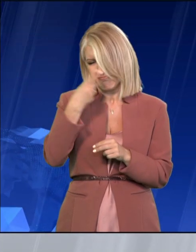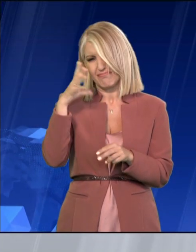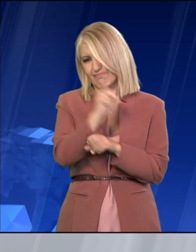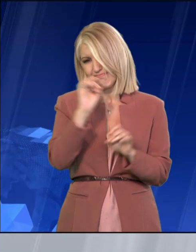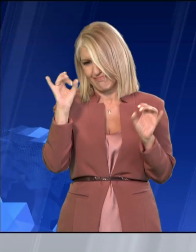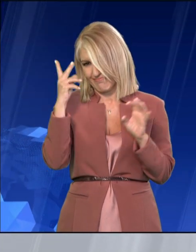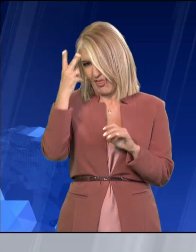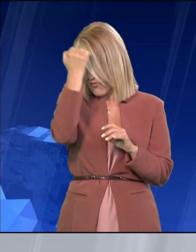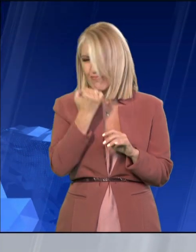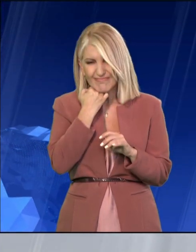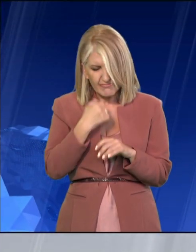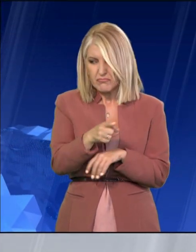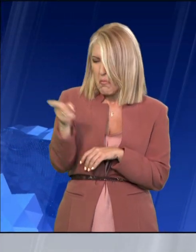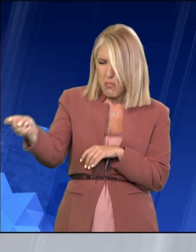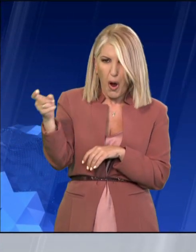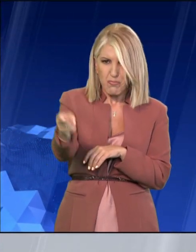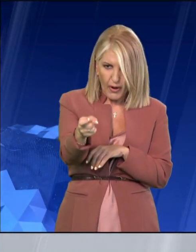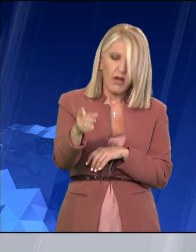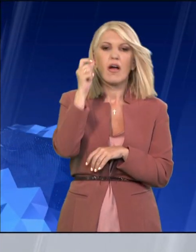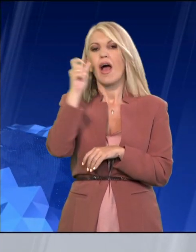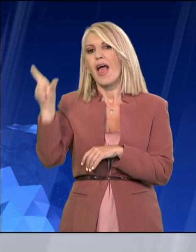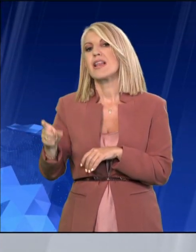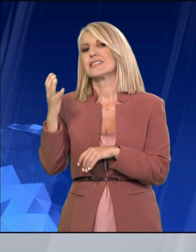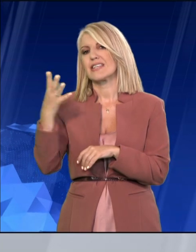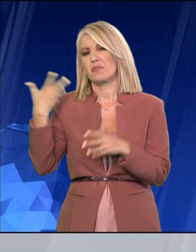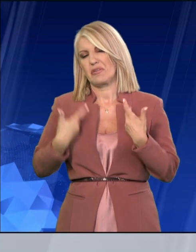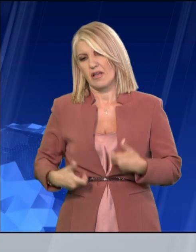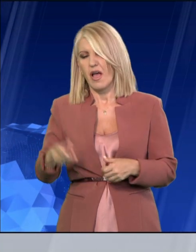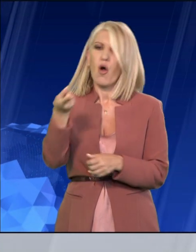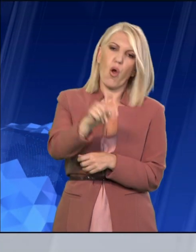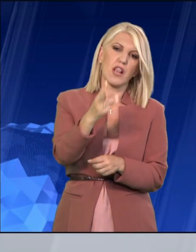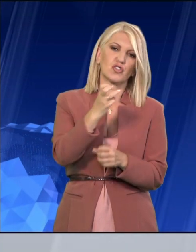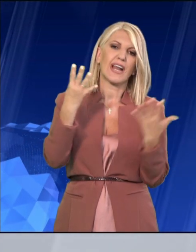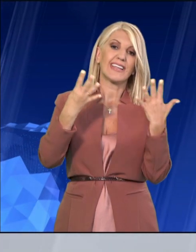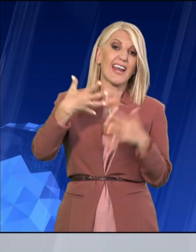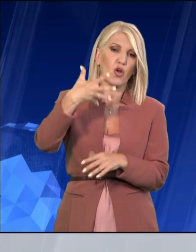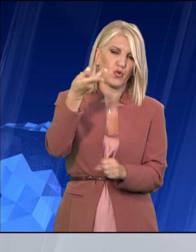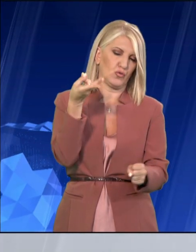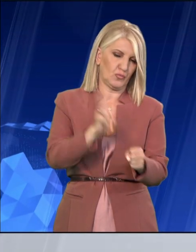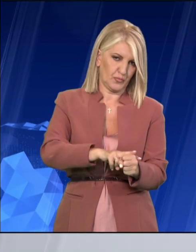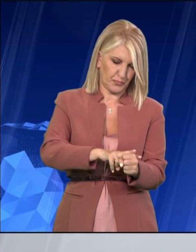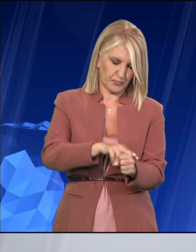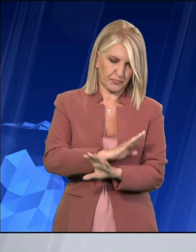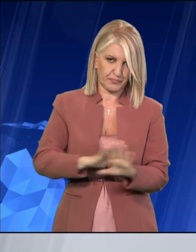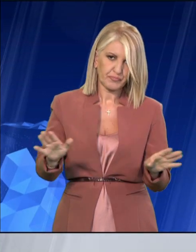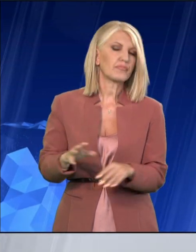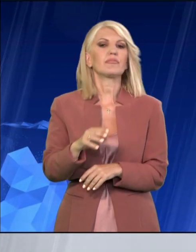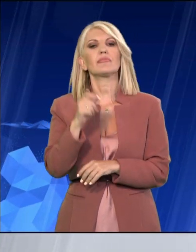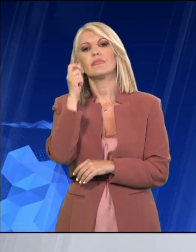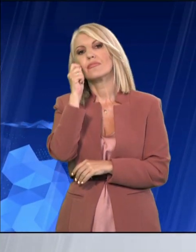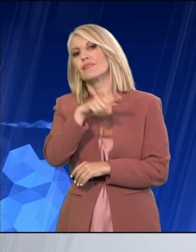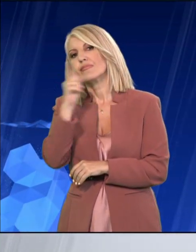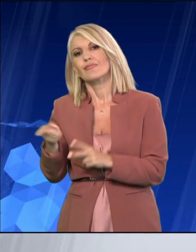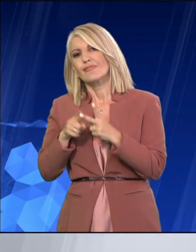ήταν επιχειρηματία στον χώρο των Καζίνο και στο εμπόριο ποτών στα Σκόπια να υποκύπτει στα τραυματά του. Ο 45χρονος